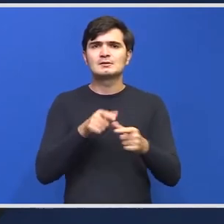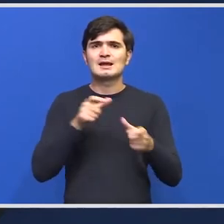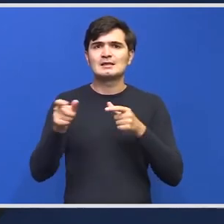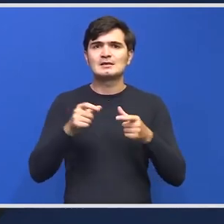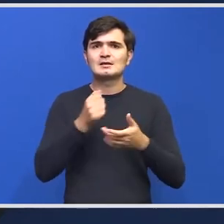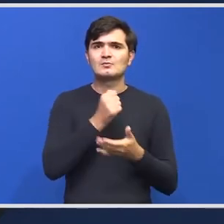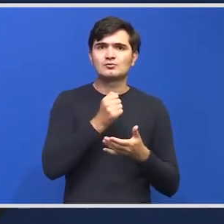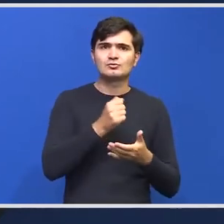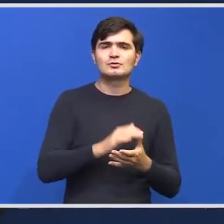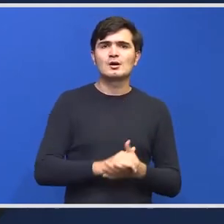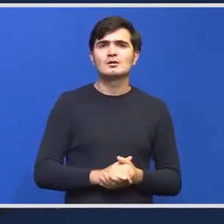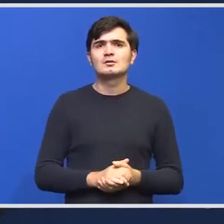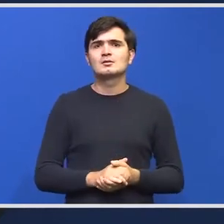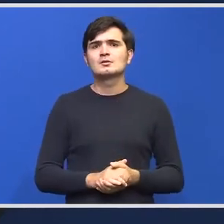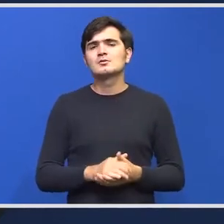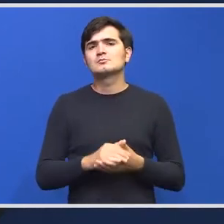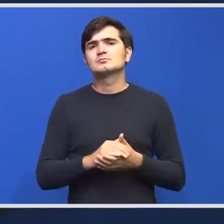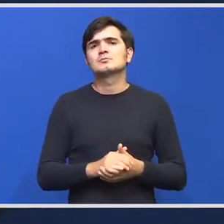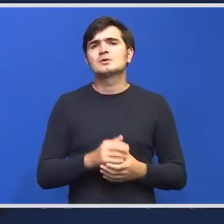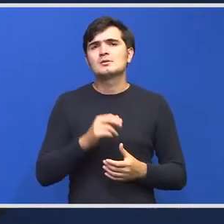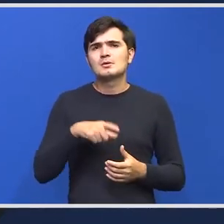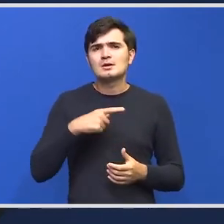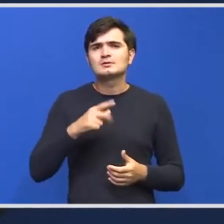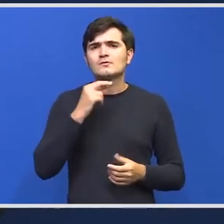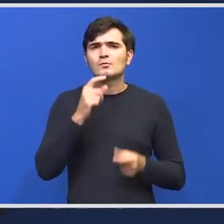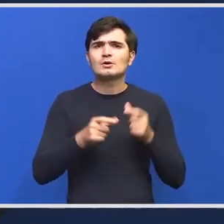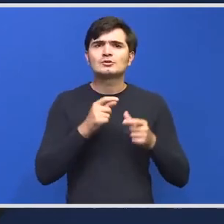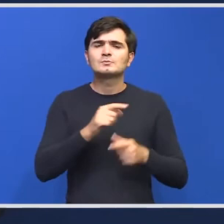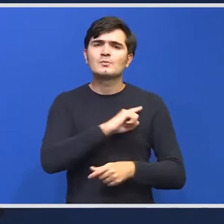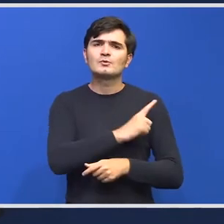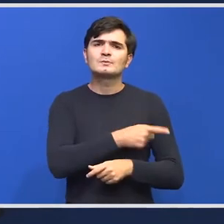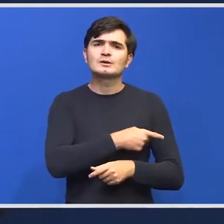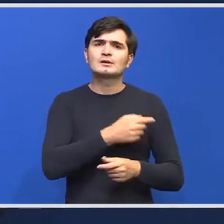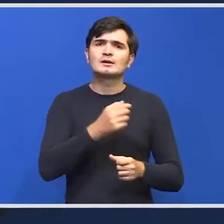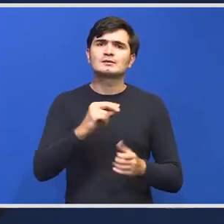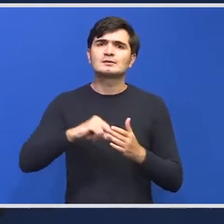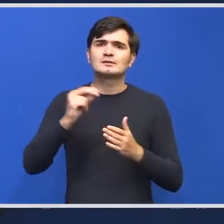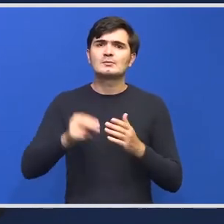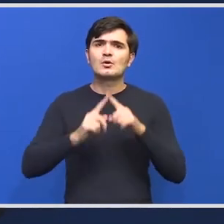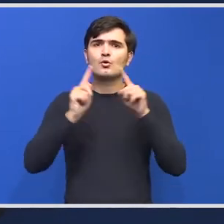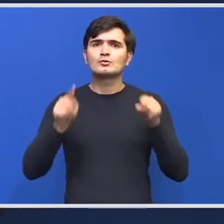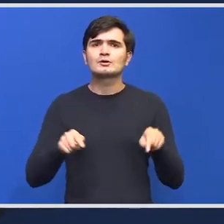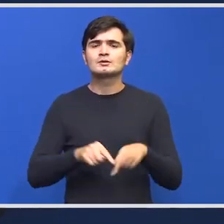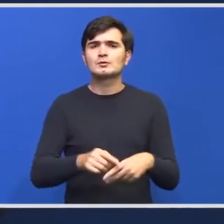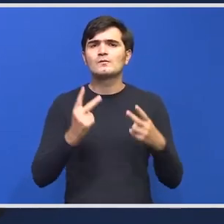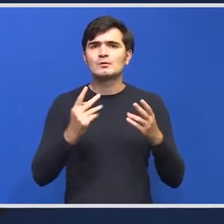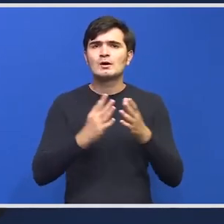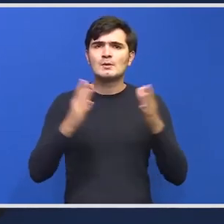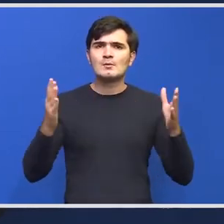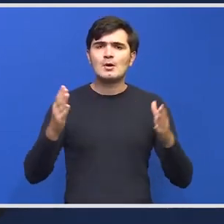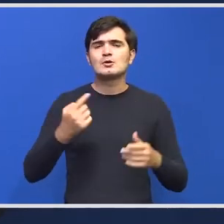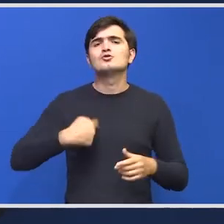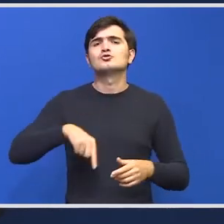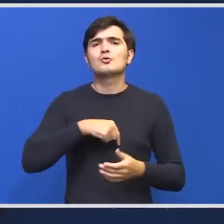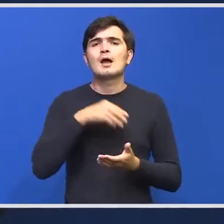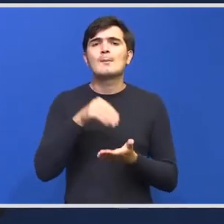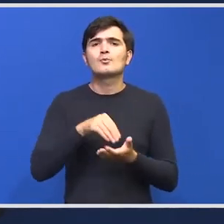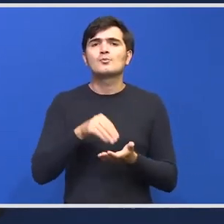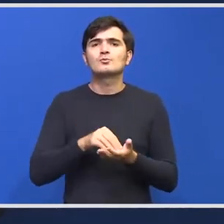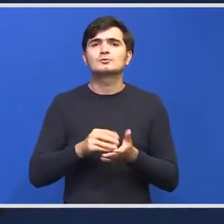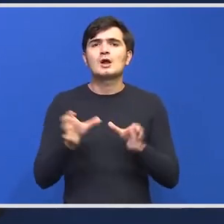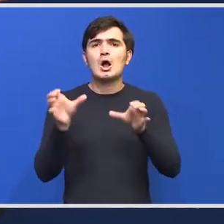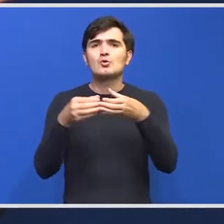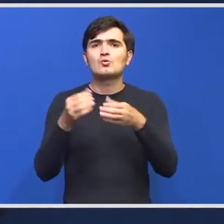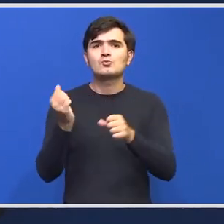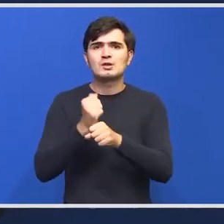credite de angajare de posibilitate de a contracta mai mult o valoare mai mare. Noi ne propunem ca acest grup de lucru interministeria să-și